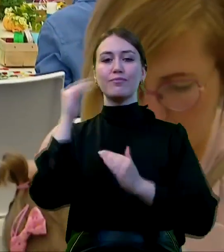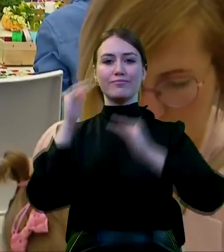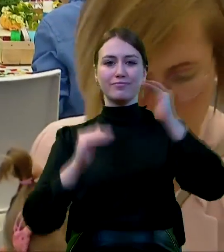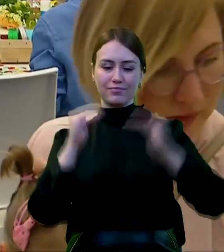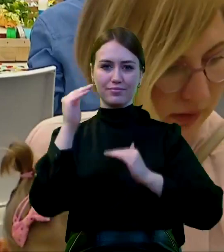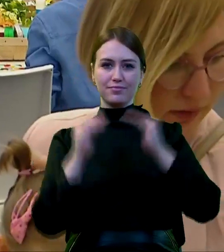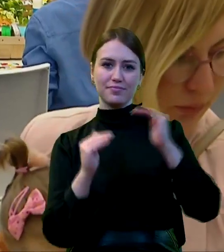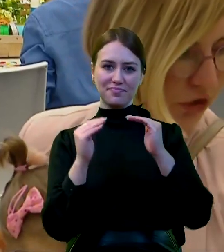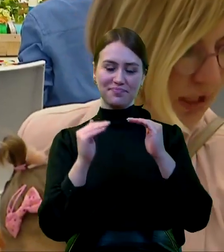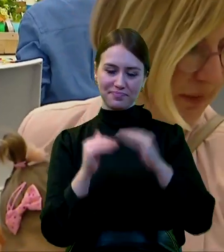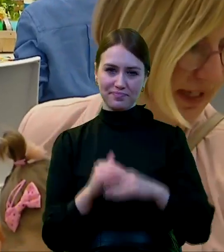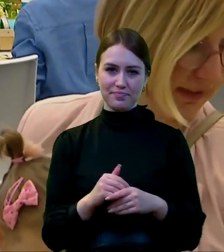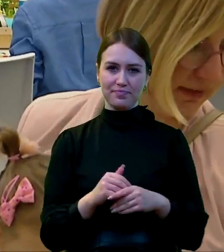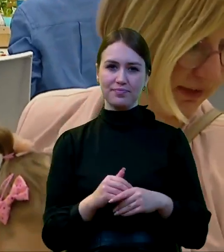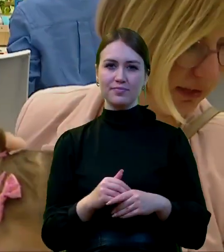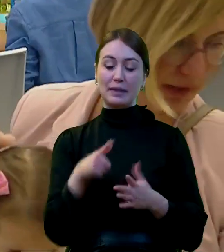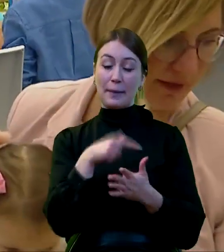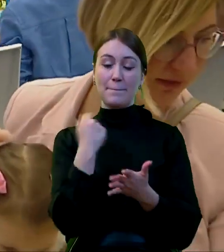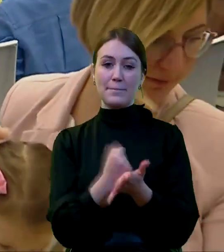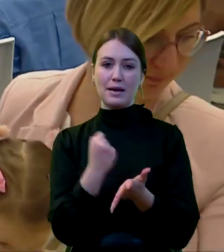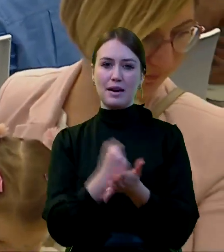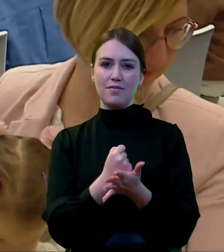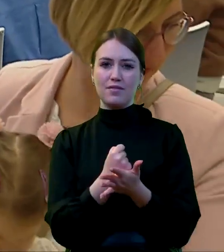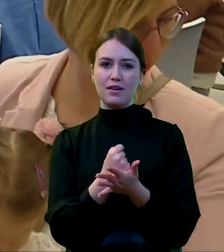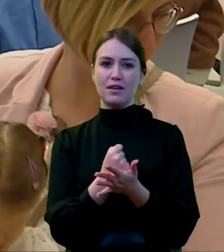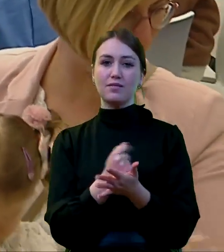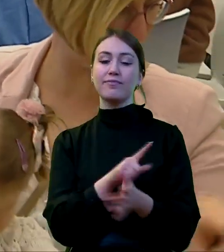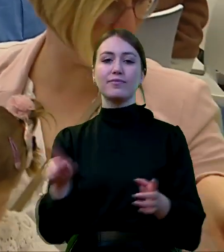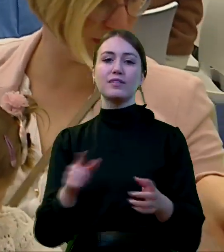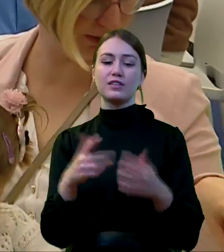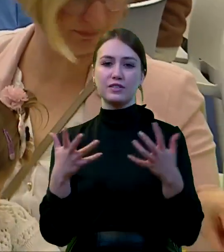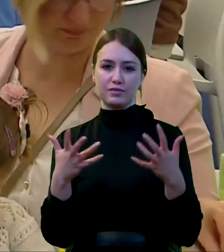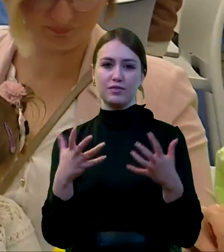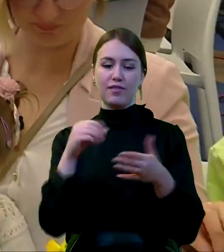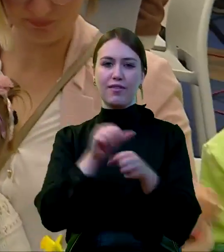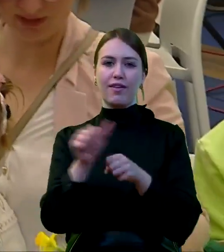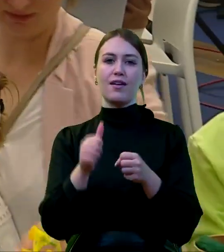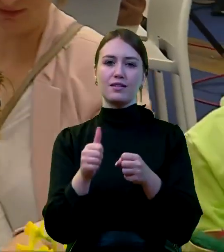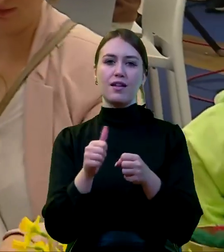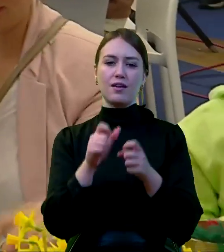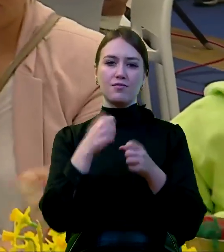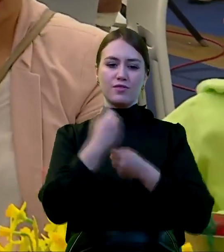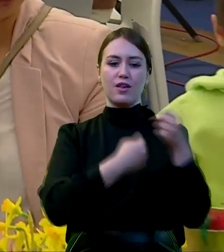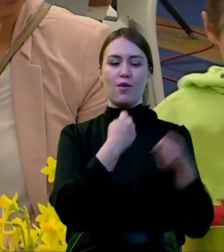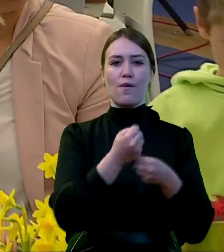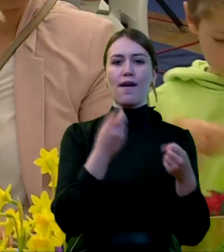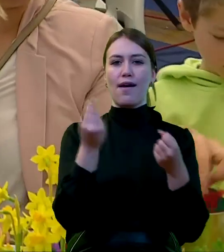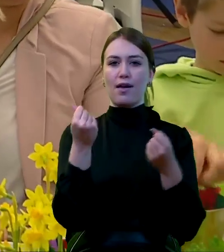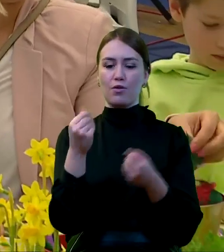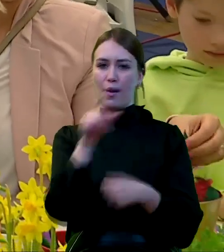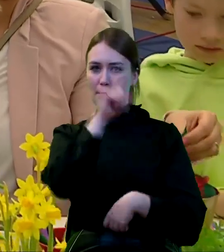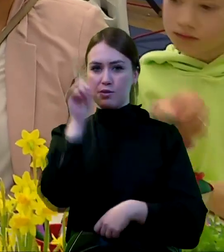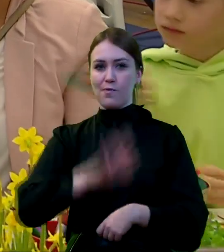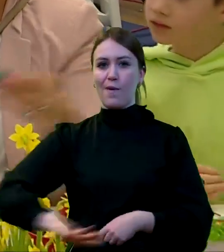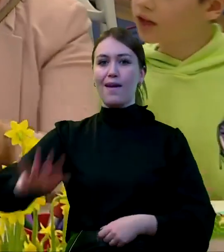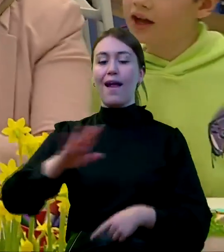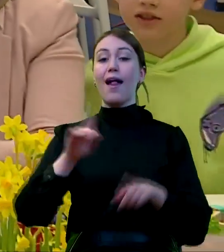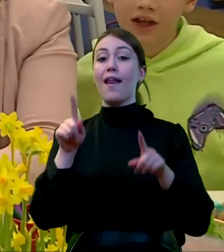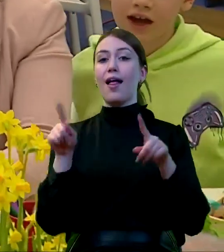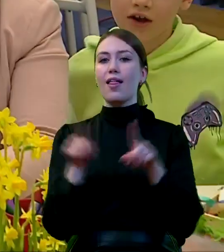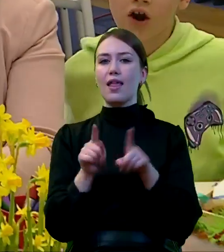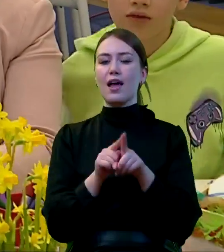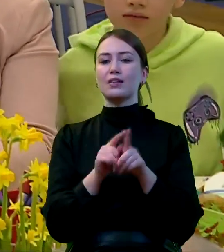ramy prawne funkcjonującej ekonomii społecznej, ale też zapewniła wiele